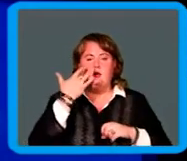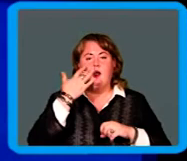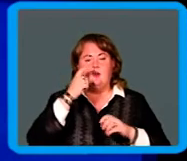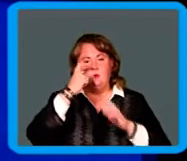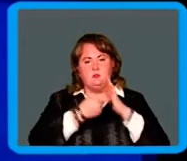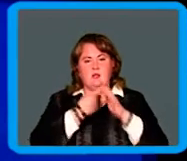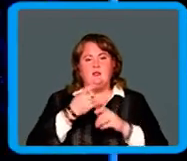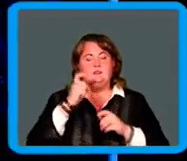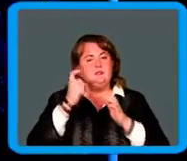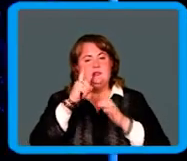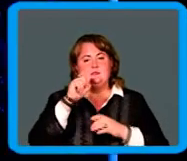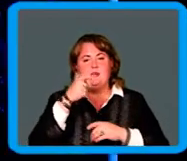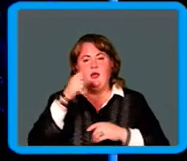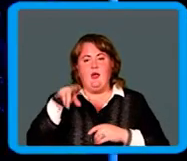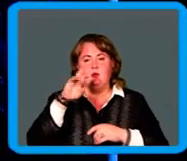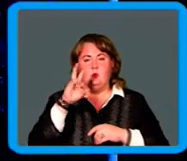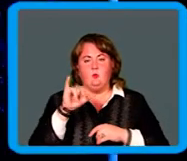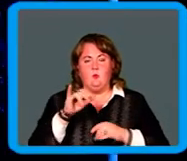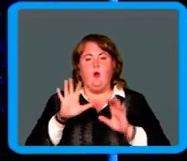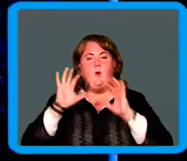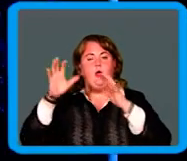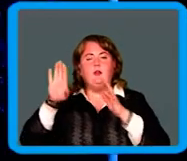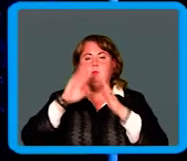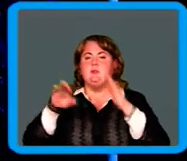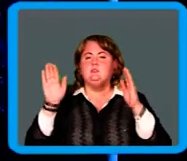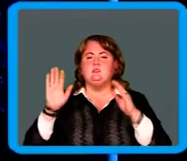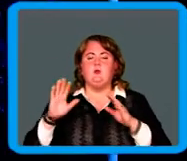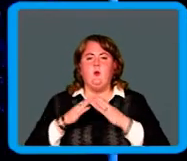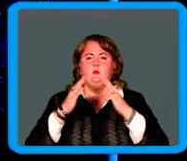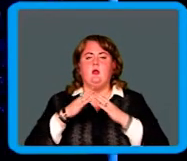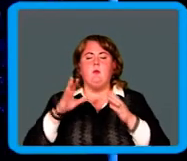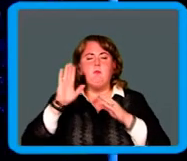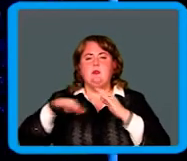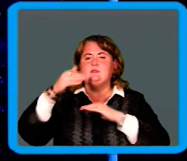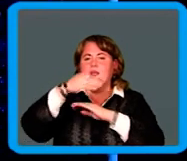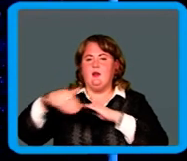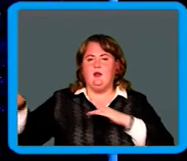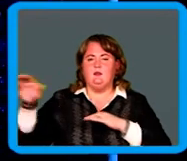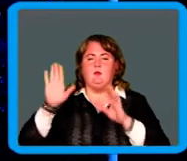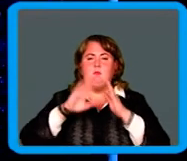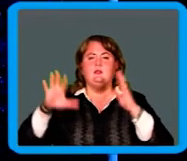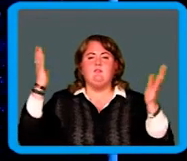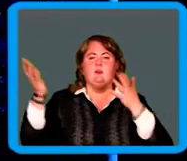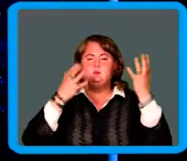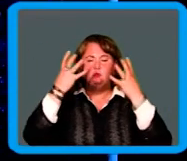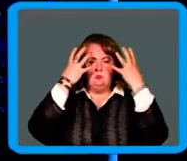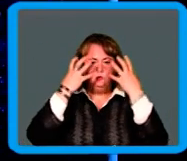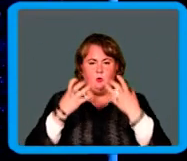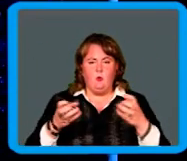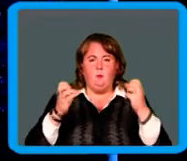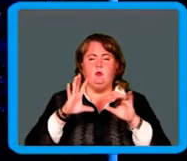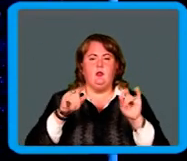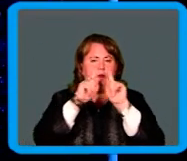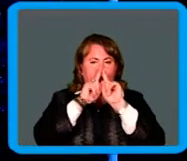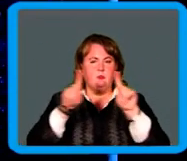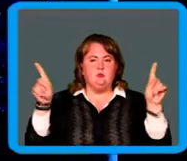загадки. Океан бездонный, океан бескрайний, безвоздушный, темный и